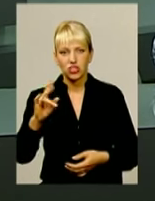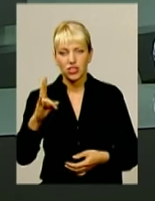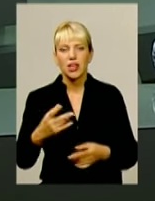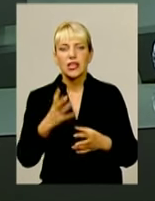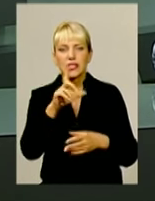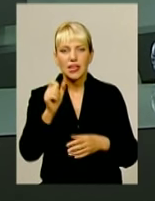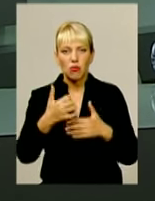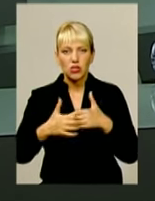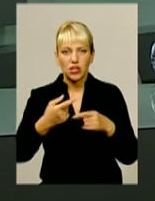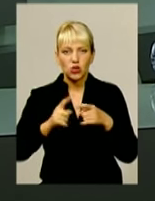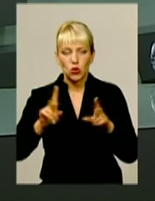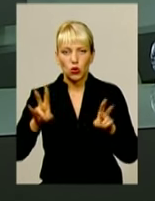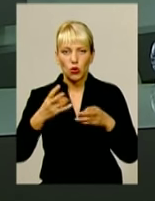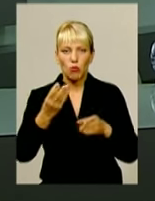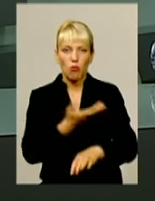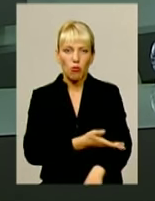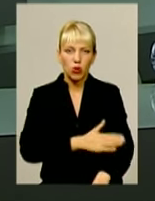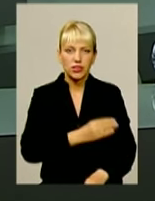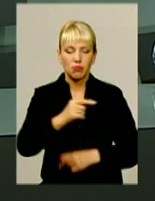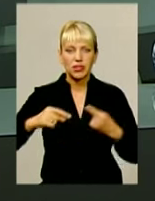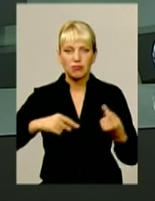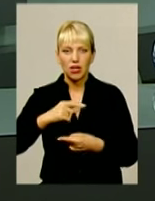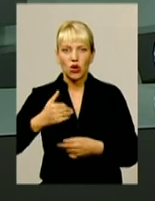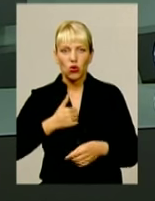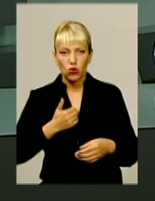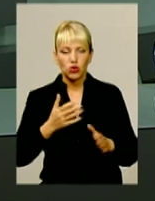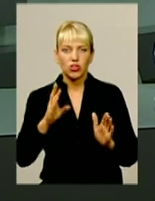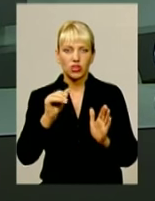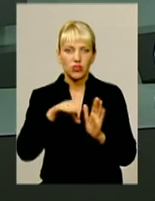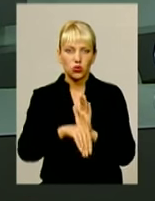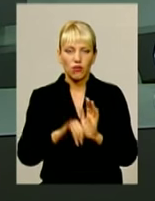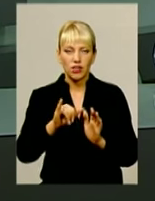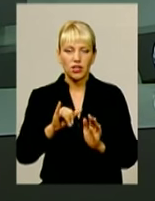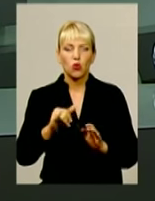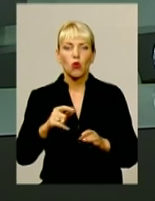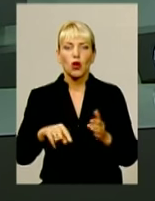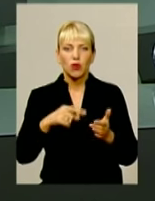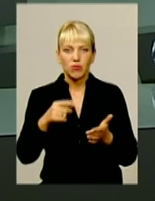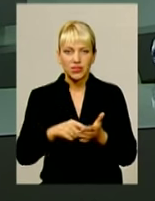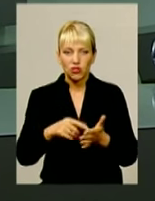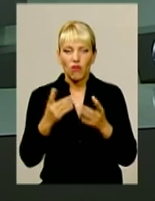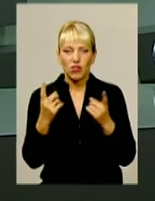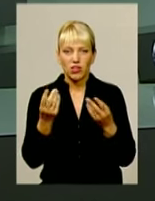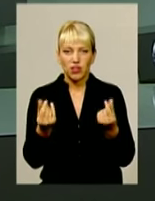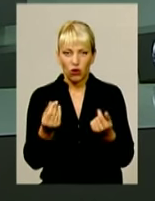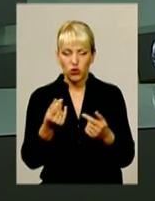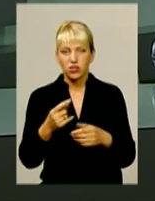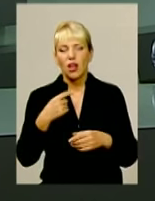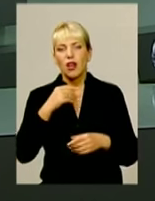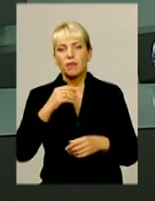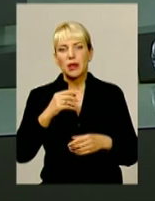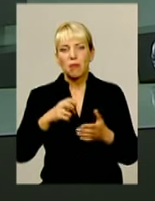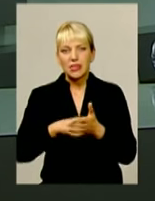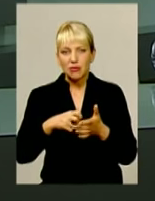посередництво цього клубу, польські підприємці висловили бажання інвестувати в Нетішин чималі кошти. Усні та письмові домовленості наразі